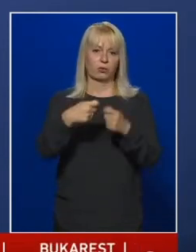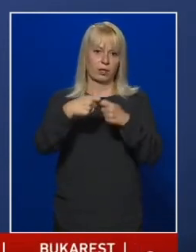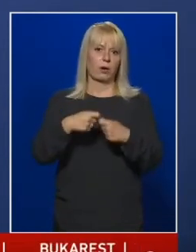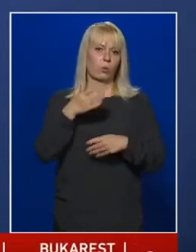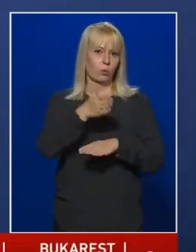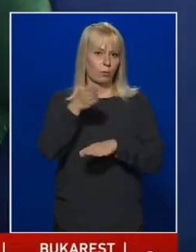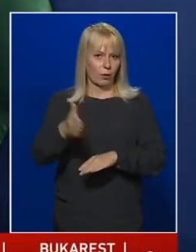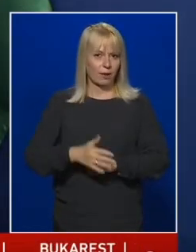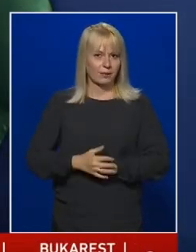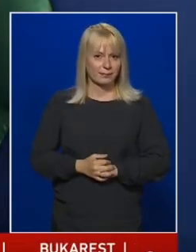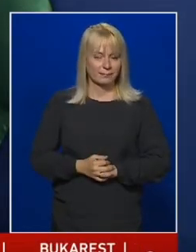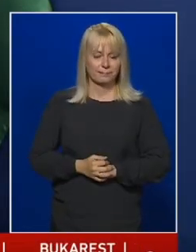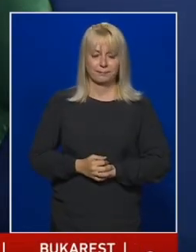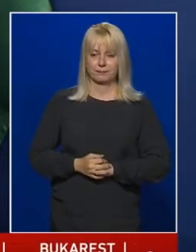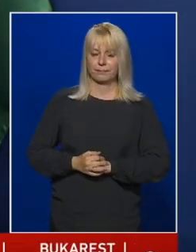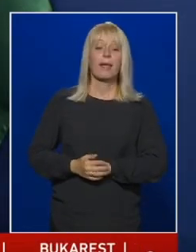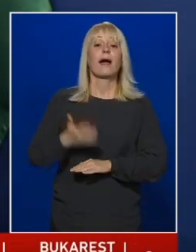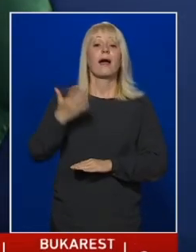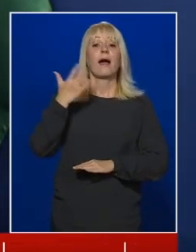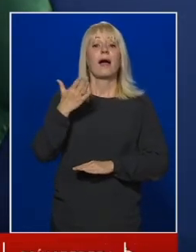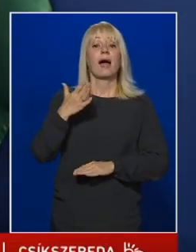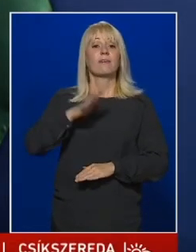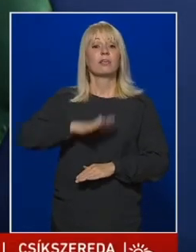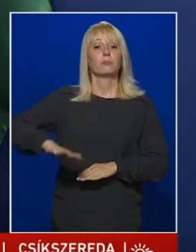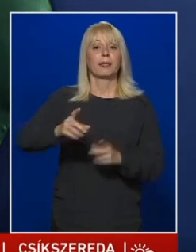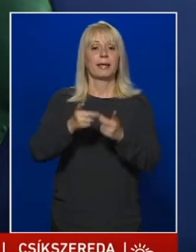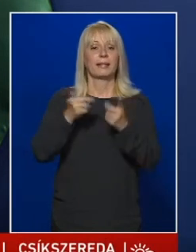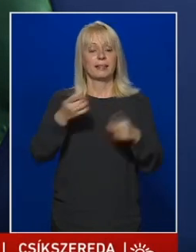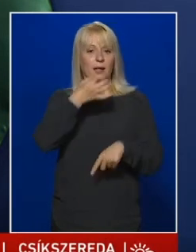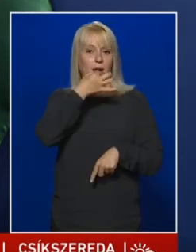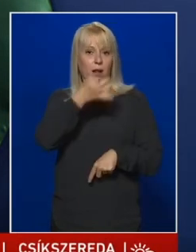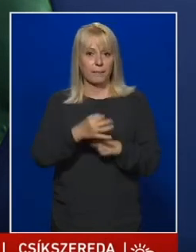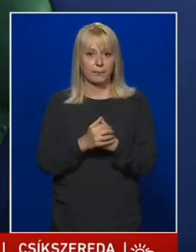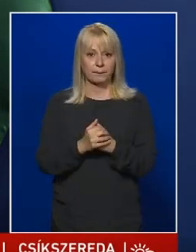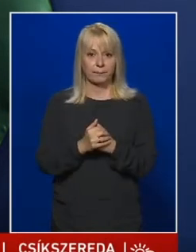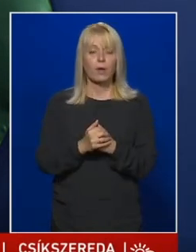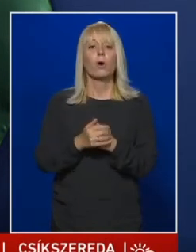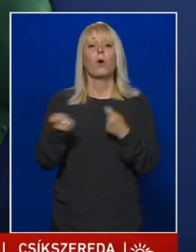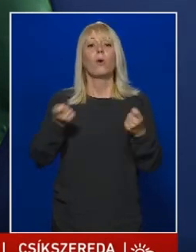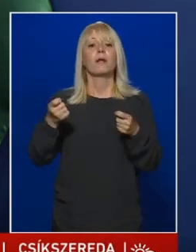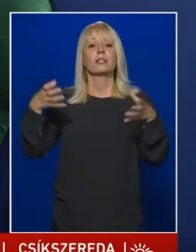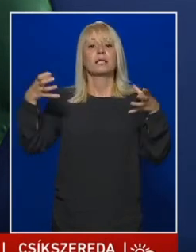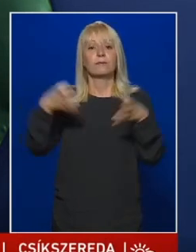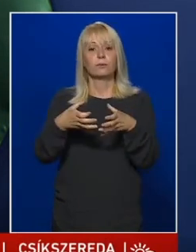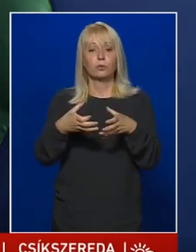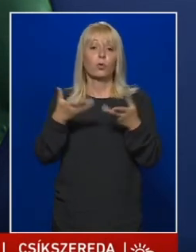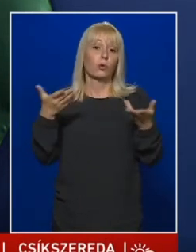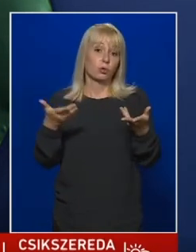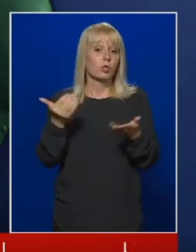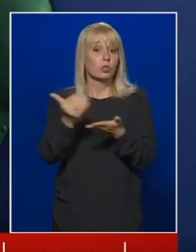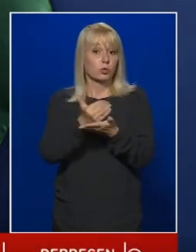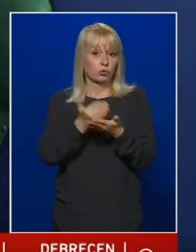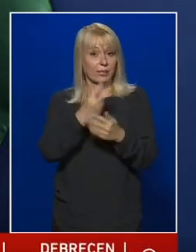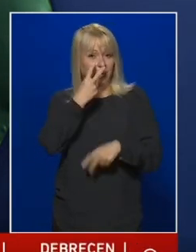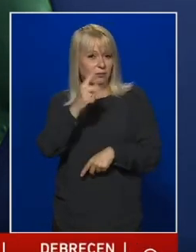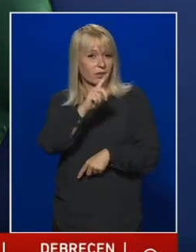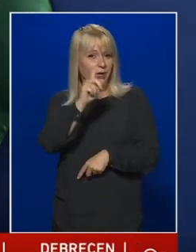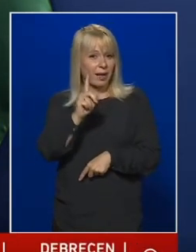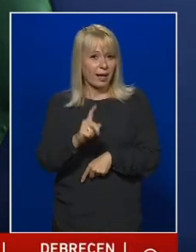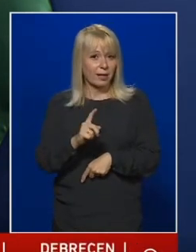klubokat. A Heves-megyei hírlap megkeresése. Az operatív törzs szükségesnek találja-e még a